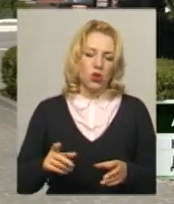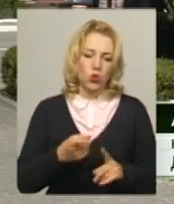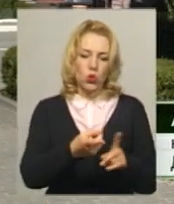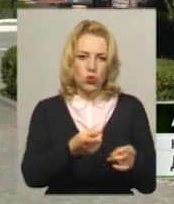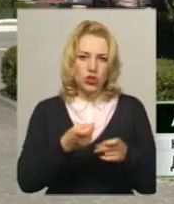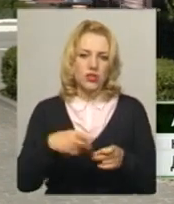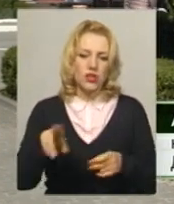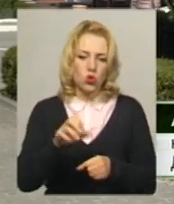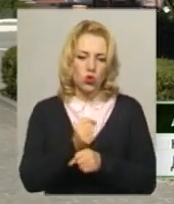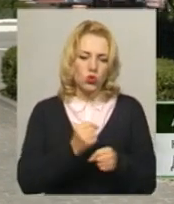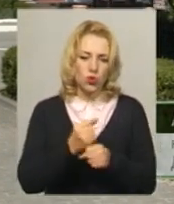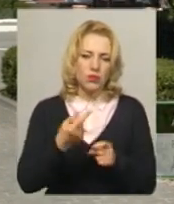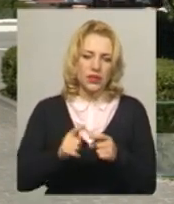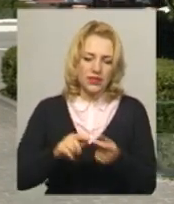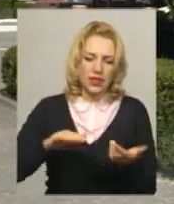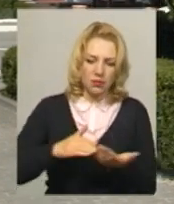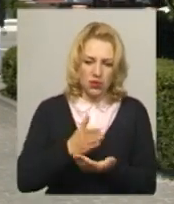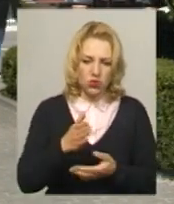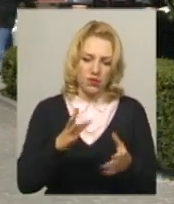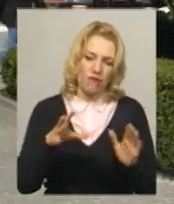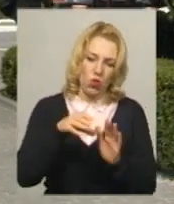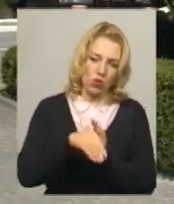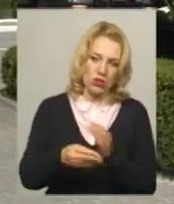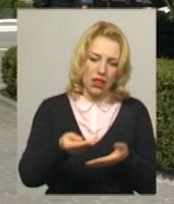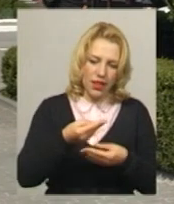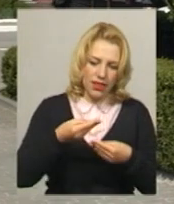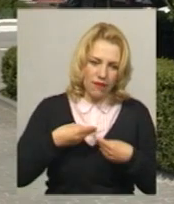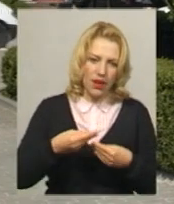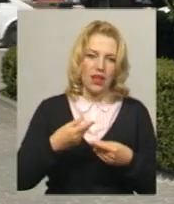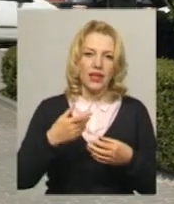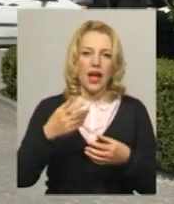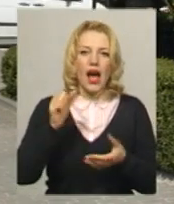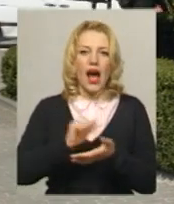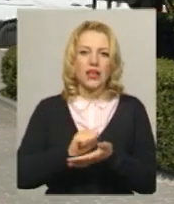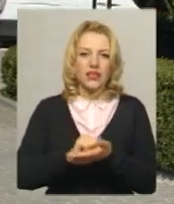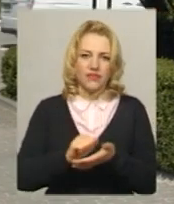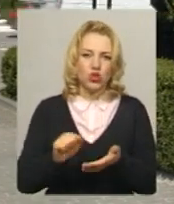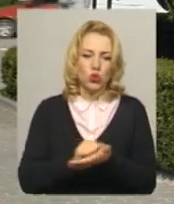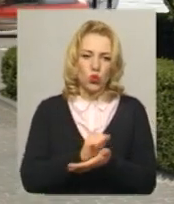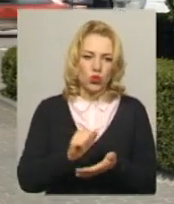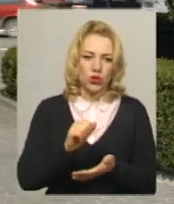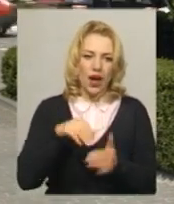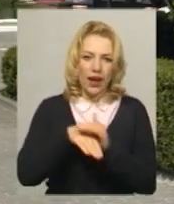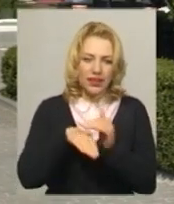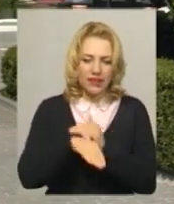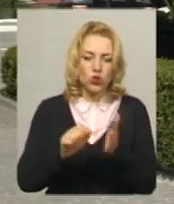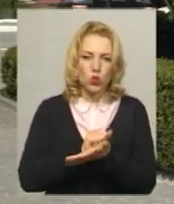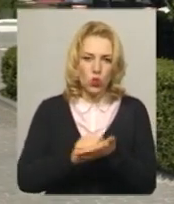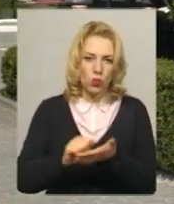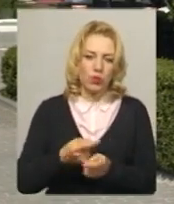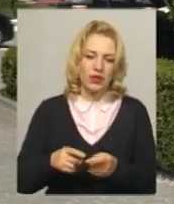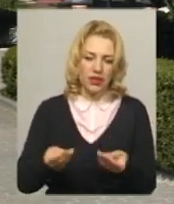маршрутів. Зносили нам і надавали старі архівні документи, надавали можливість